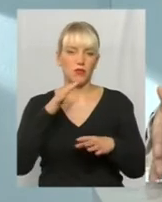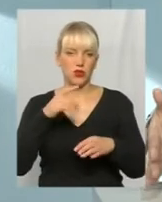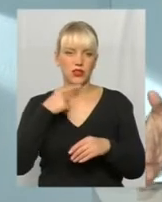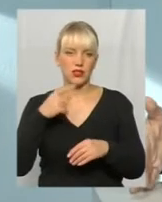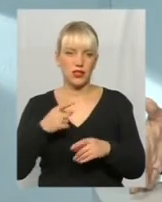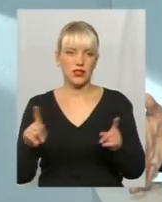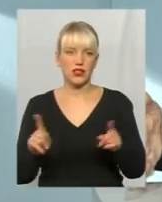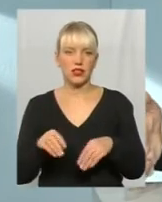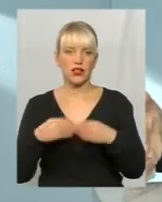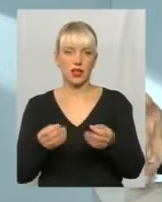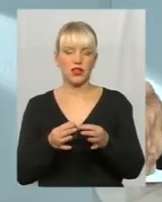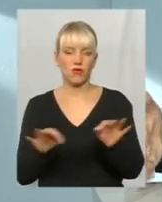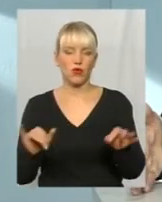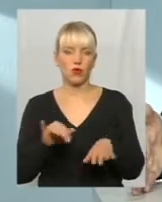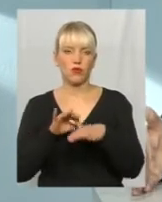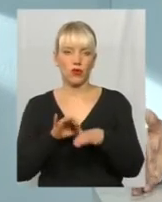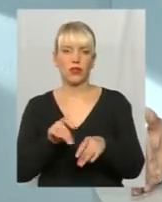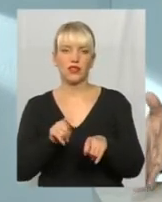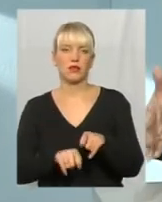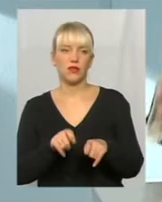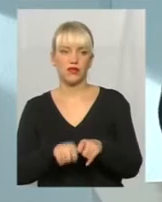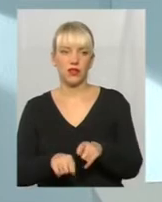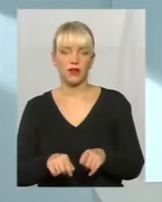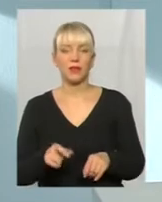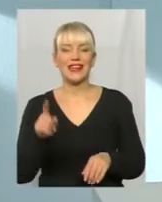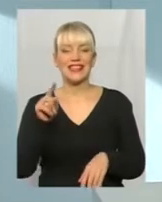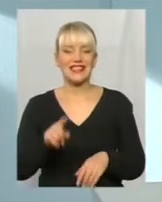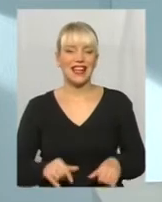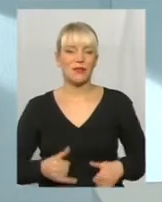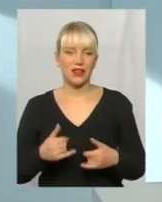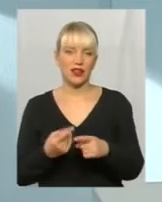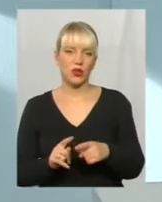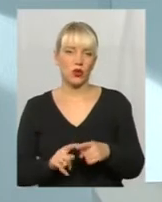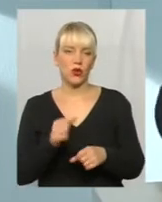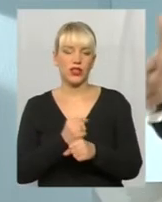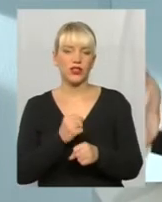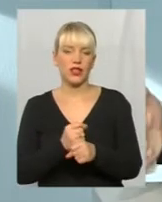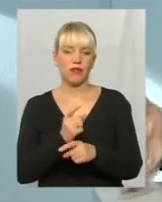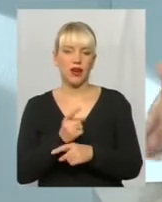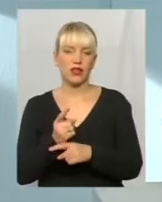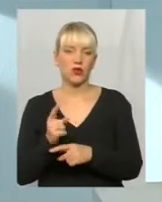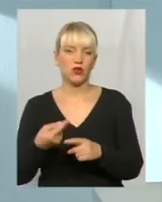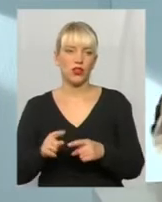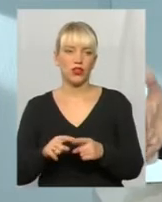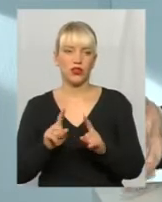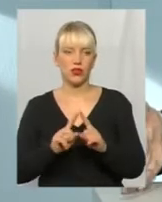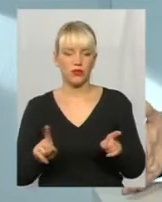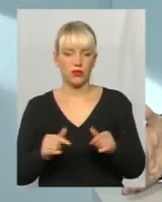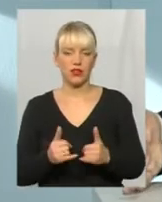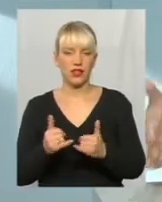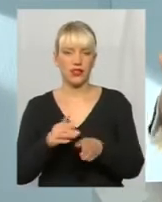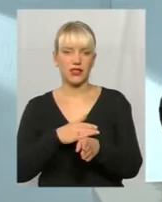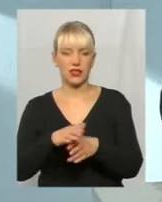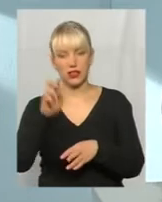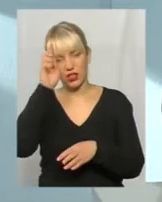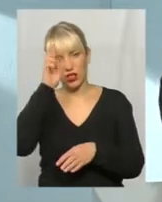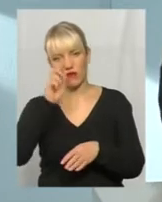давати їм волю у проведенні перевірок. Саме для того і дія в мораторії або особливості здійснення державного